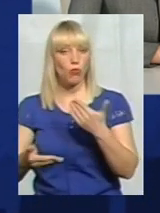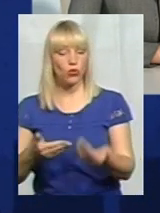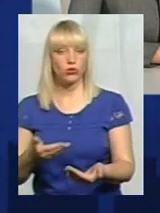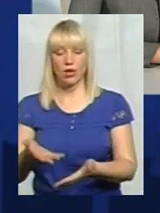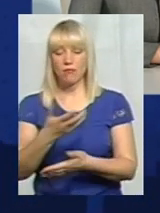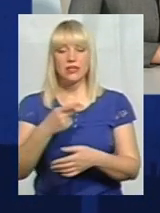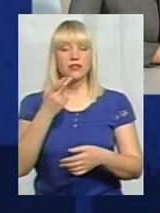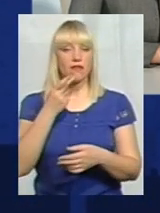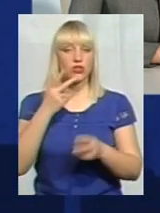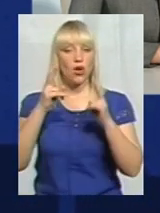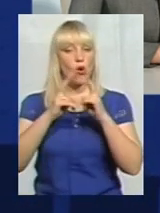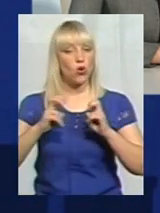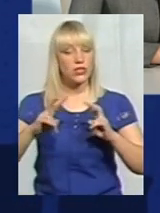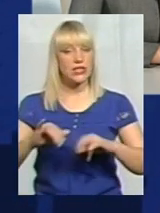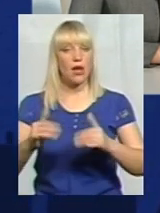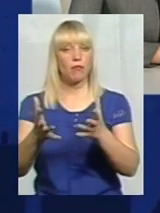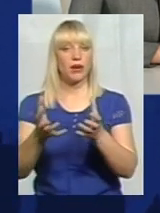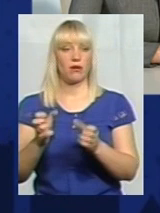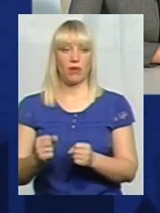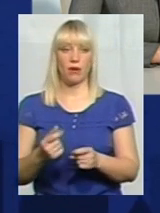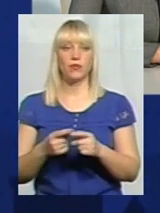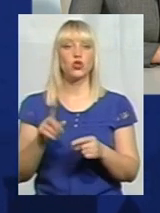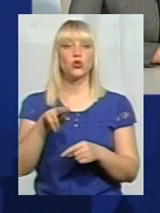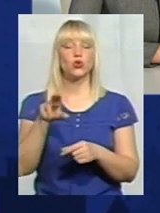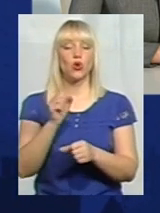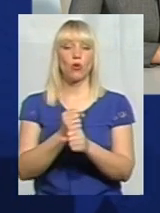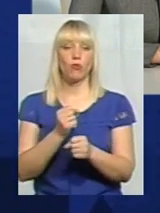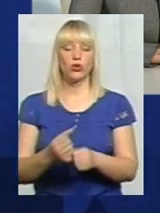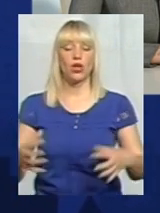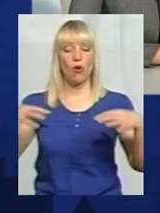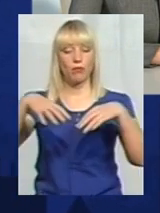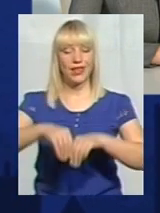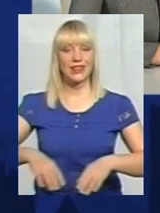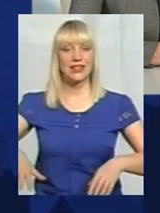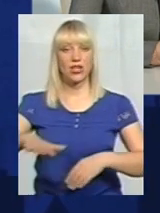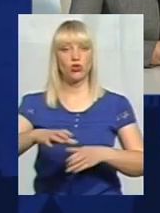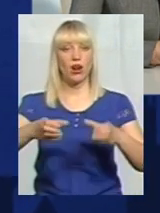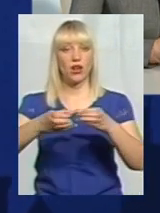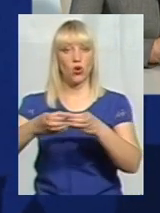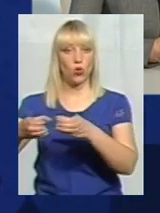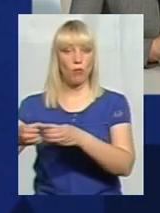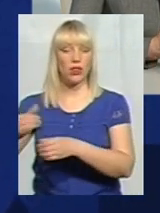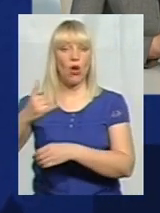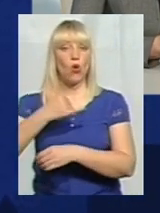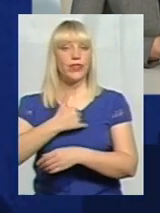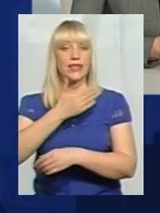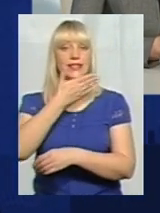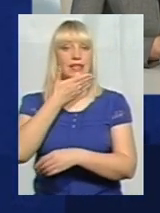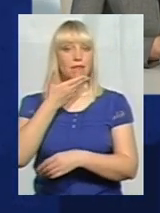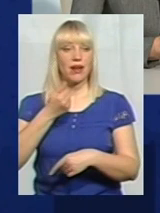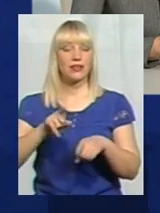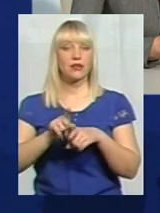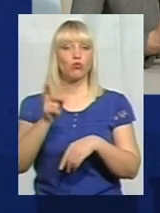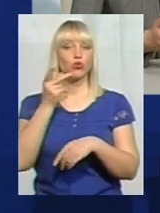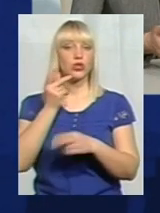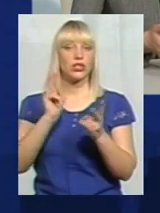приймаємо. Щодо з головами об'єднаних територіальних громад, то в нас немає, як такі, як постійних з ними